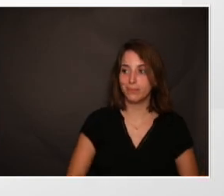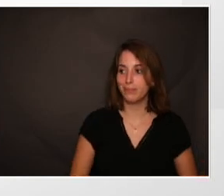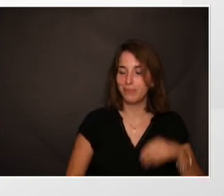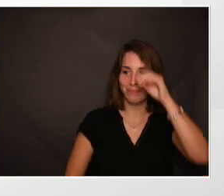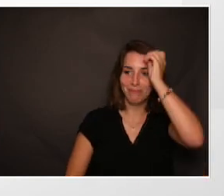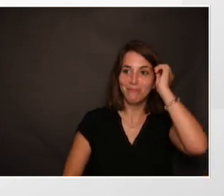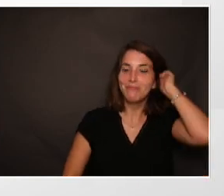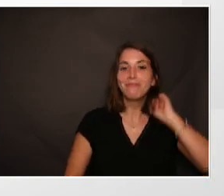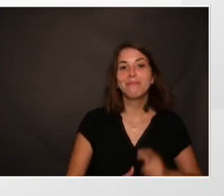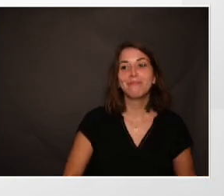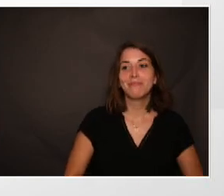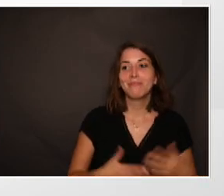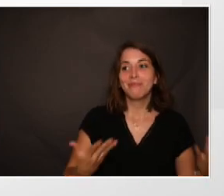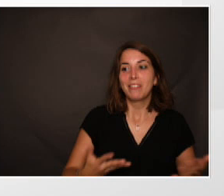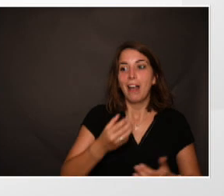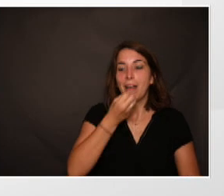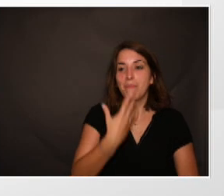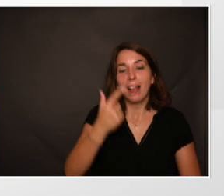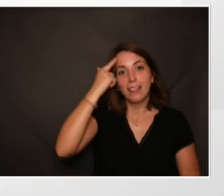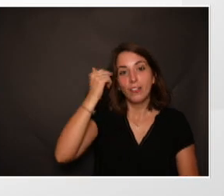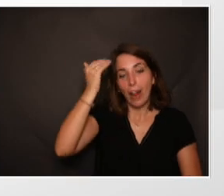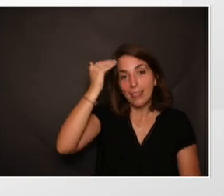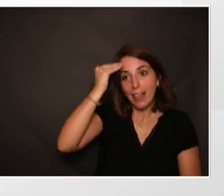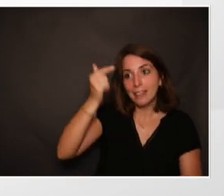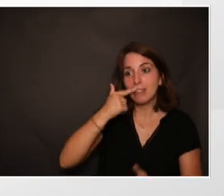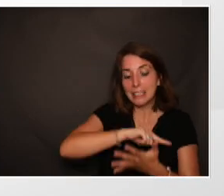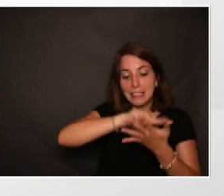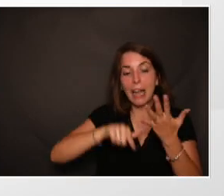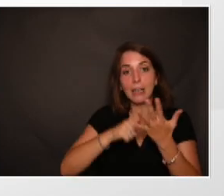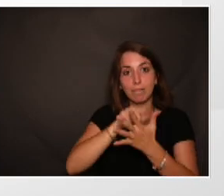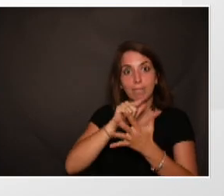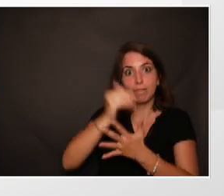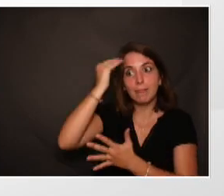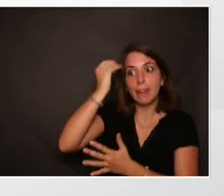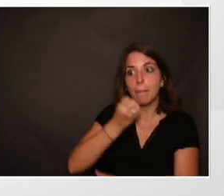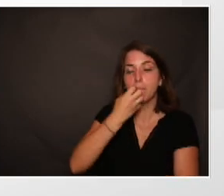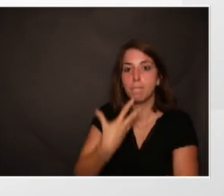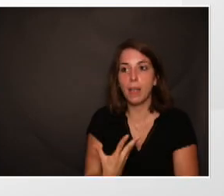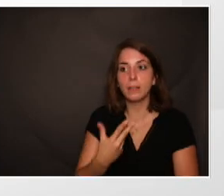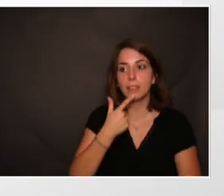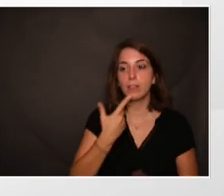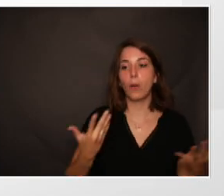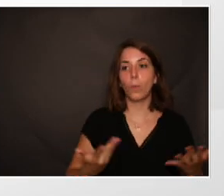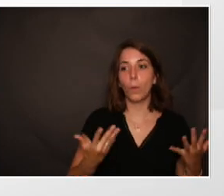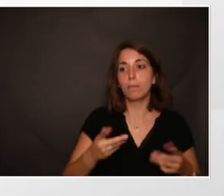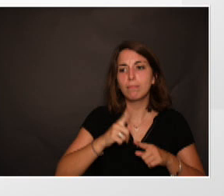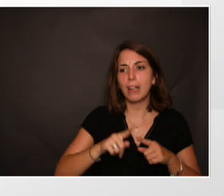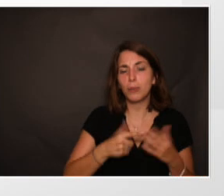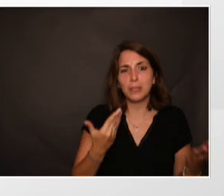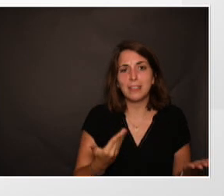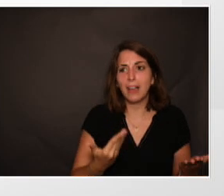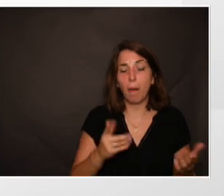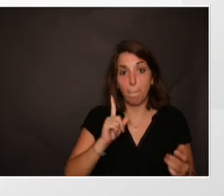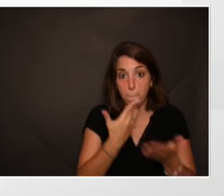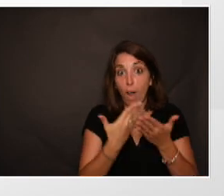Bien vieillir dans sa tête, on vient de voir, c'est un des cinq éléments pour bien vieillir de qualité. Et c'est quelque chose qui a été